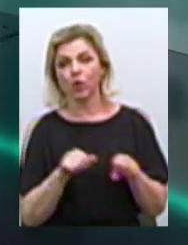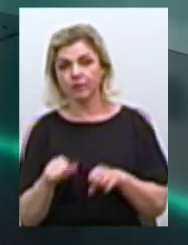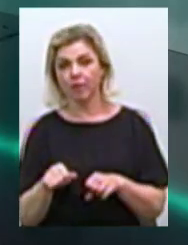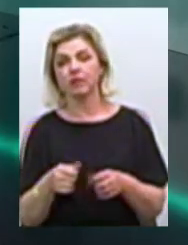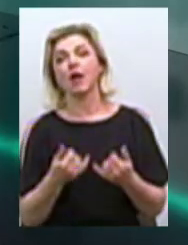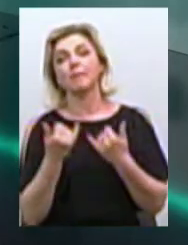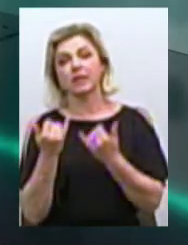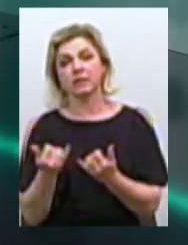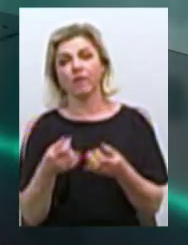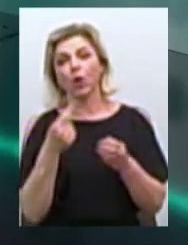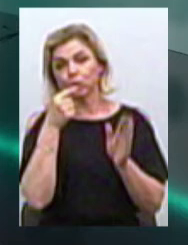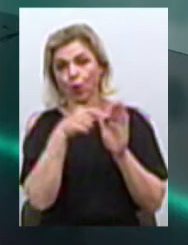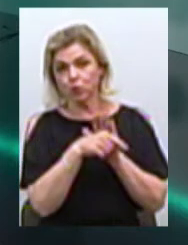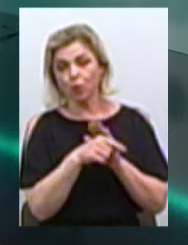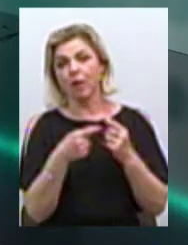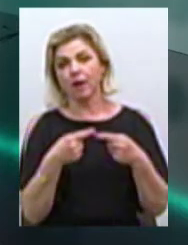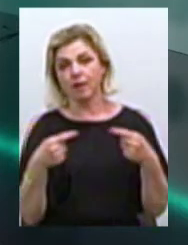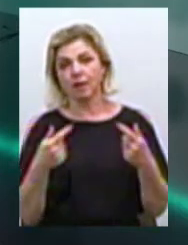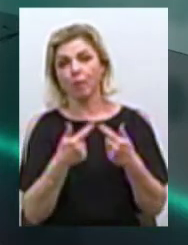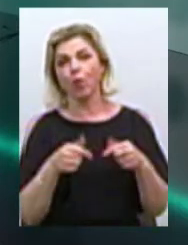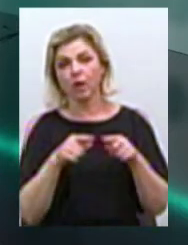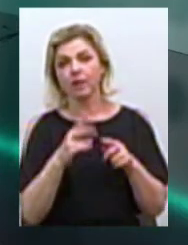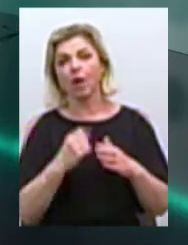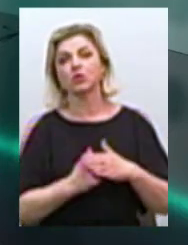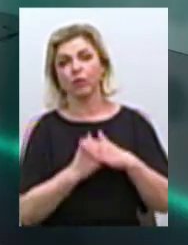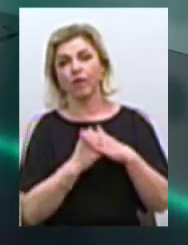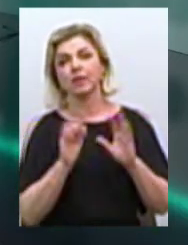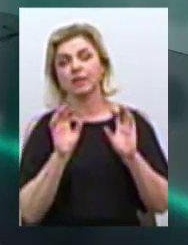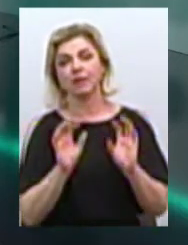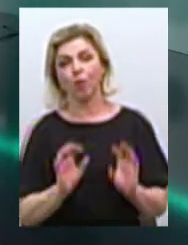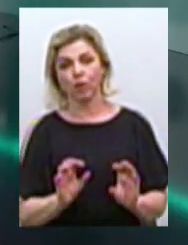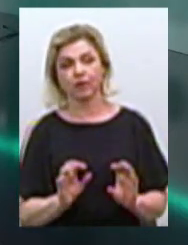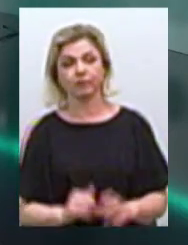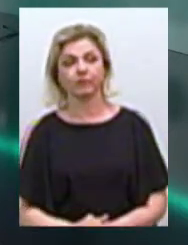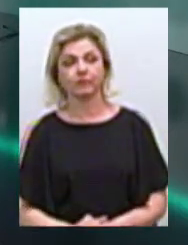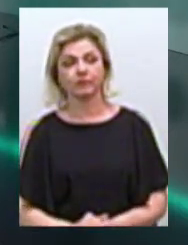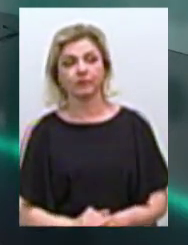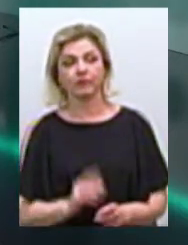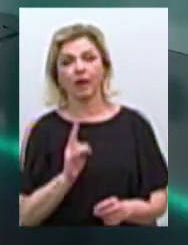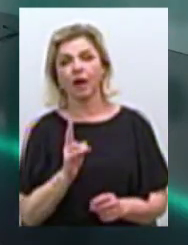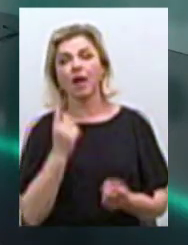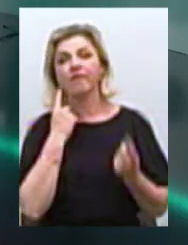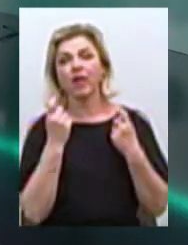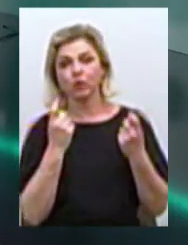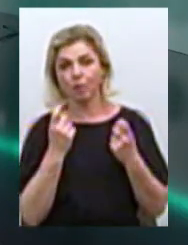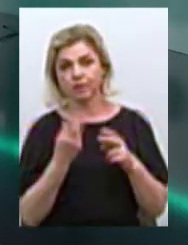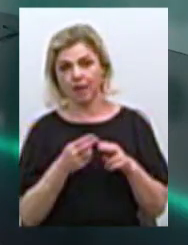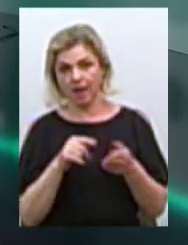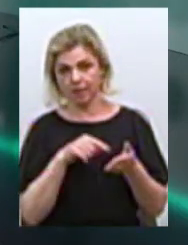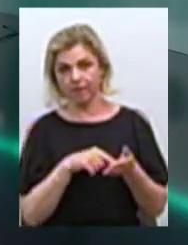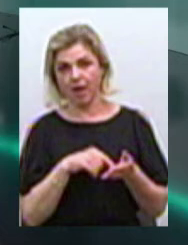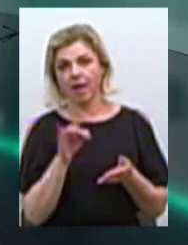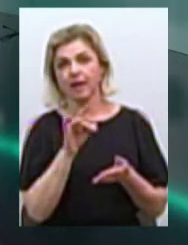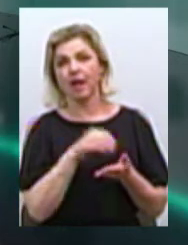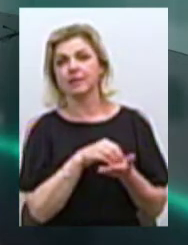організаціям, естественно, на основі закона, к відомостям цього реестру.